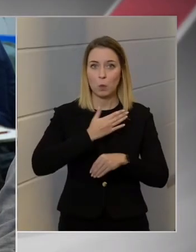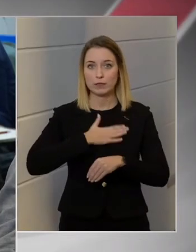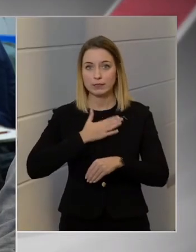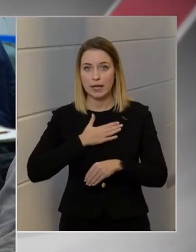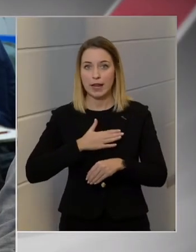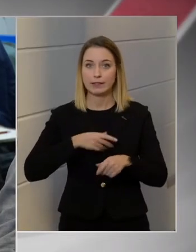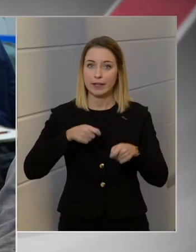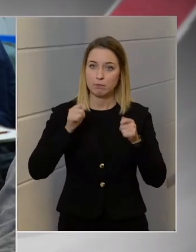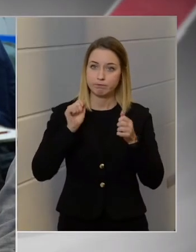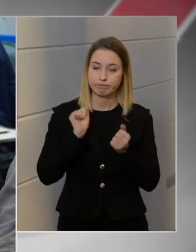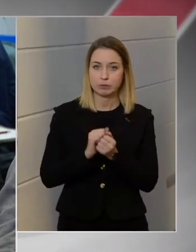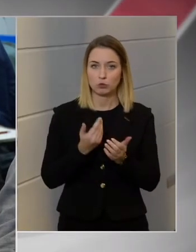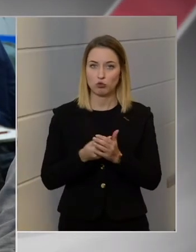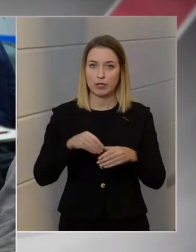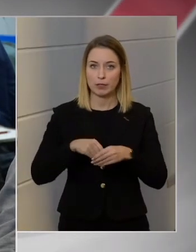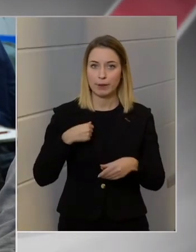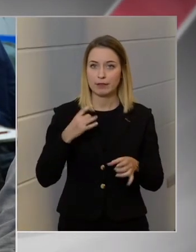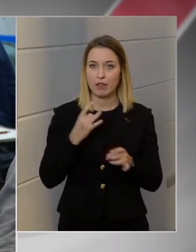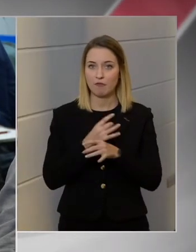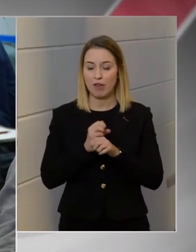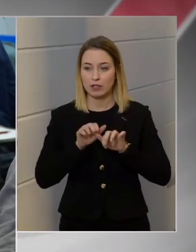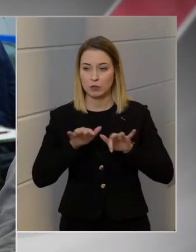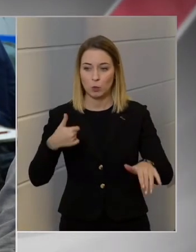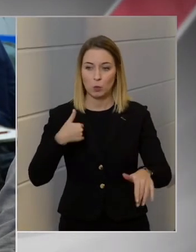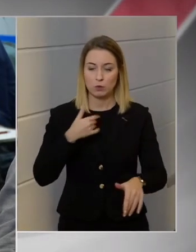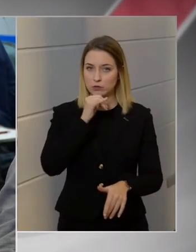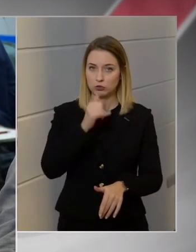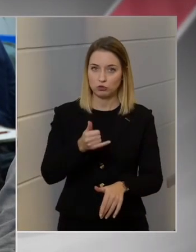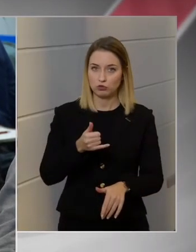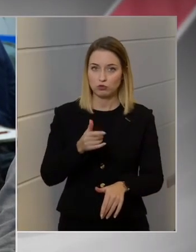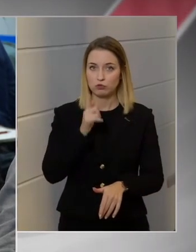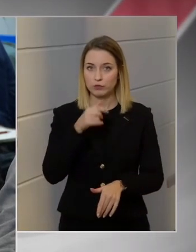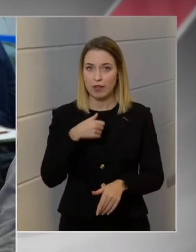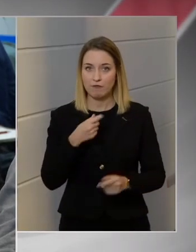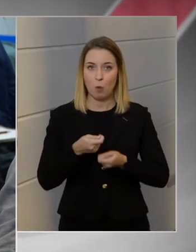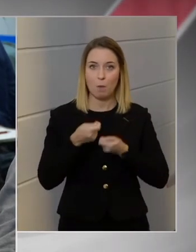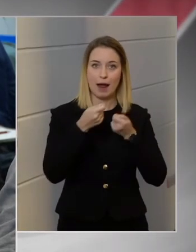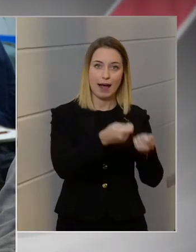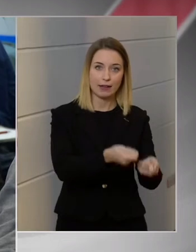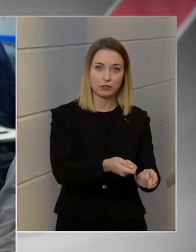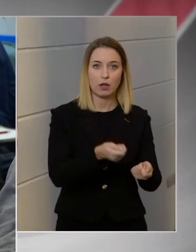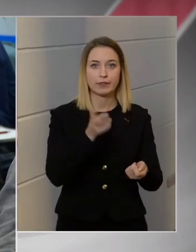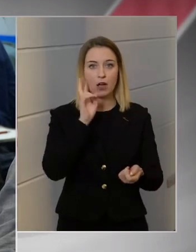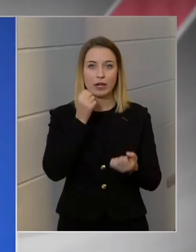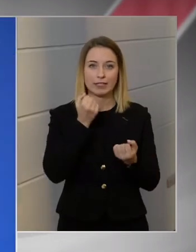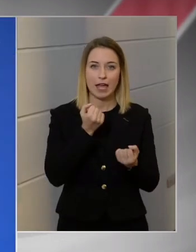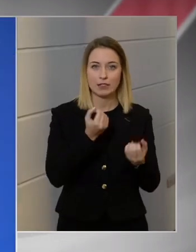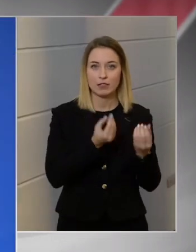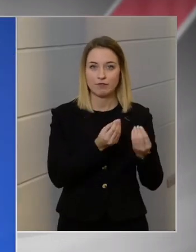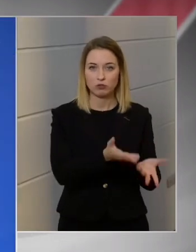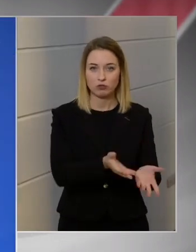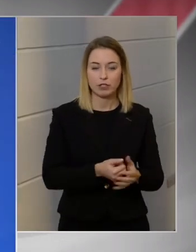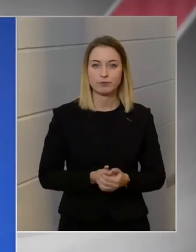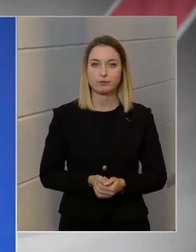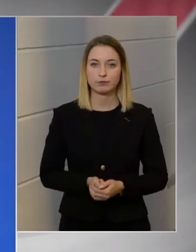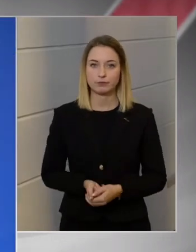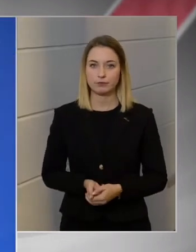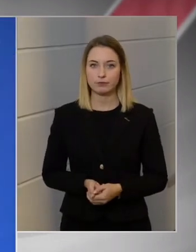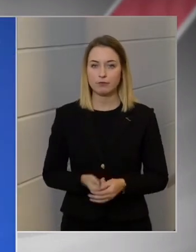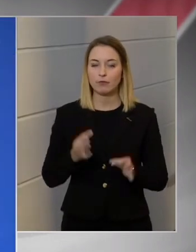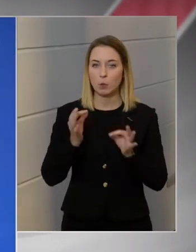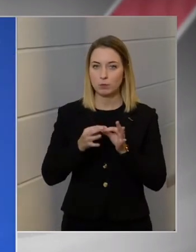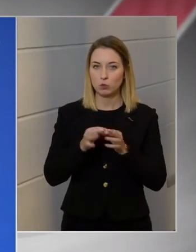meggyőződni arról, hogy nem fertőzötteken, nem fogják el esetleg átadni olyannak, aki nehezebben viseli. Bocsánat, de annyiban